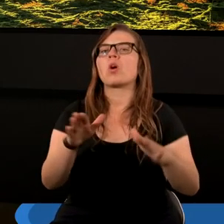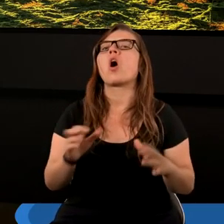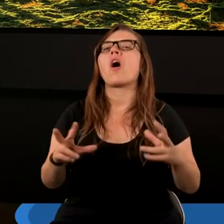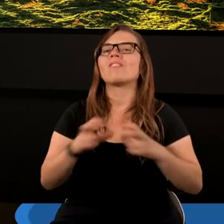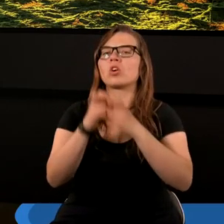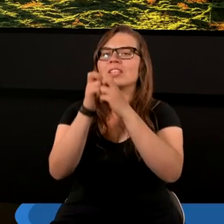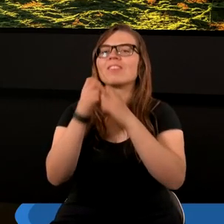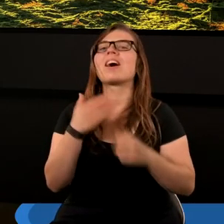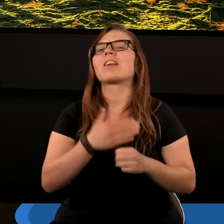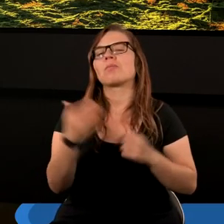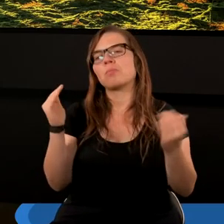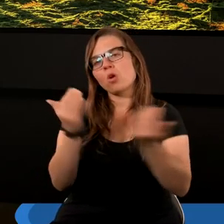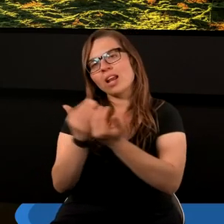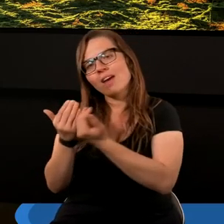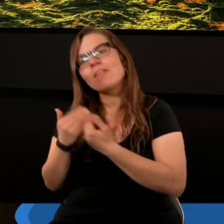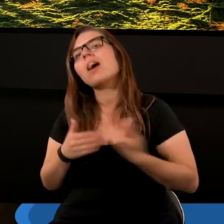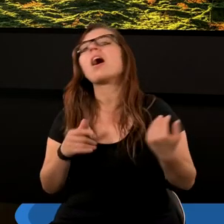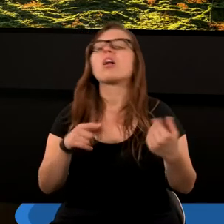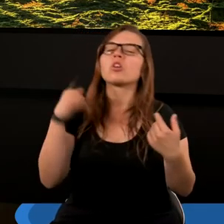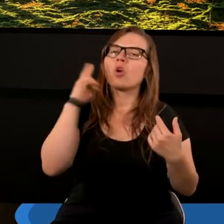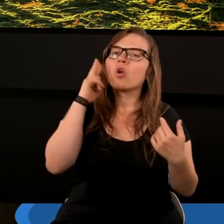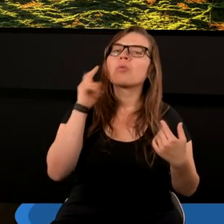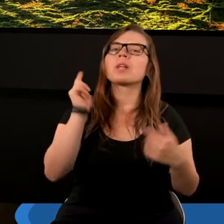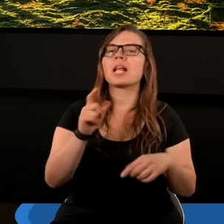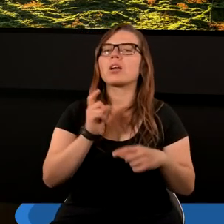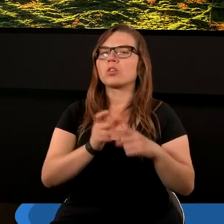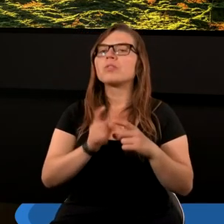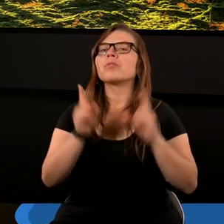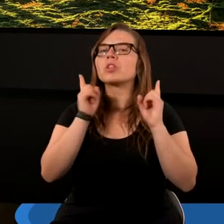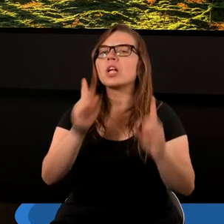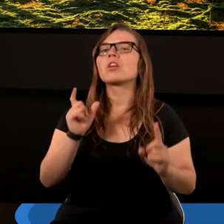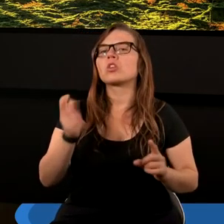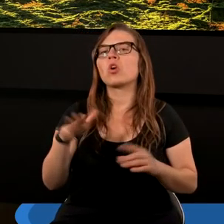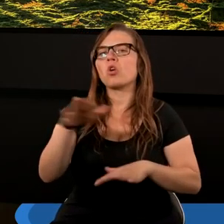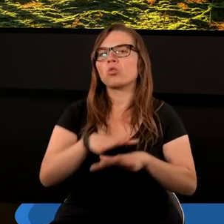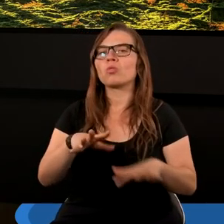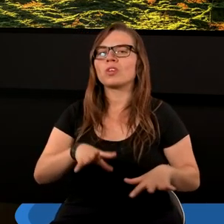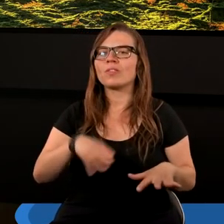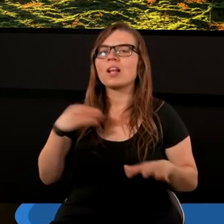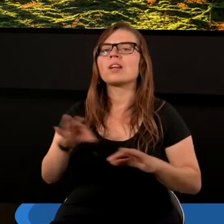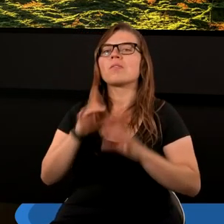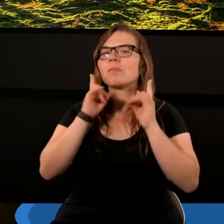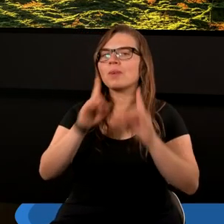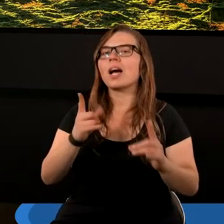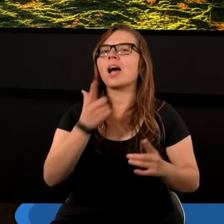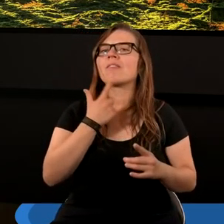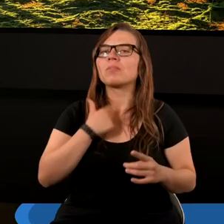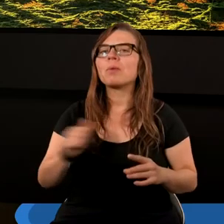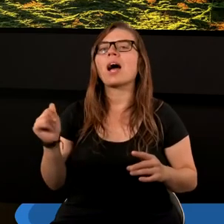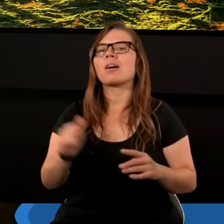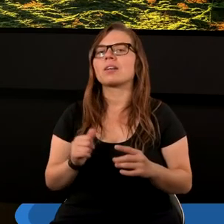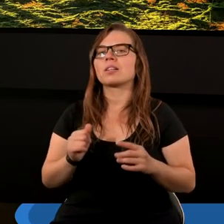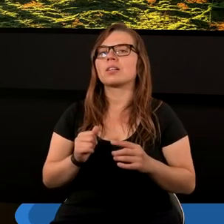odkrywaniu, w poznawaniu i w zrozumieniu tego rzeczywiście, co Duch Święty pragnie